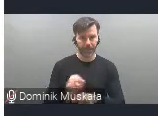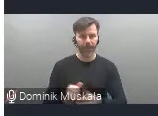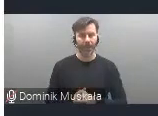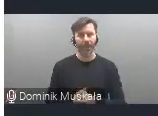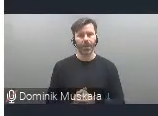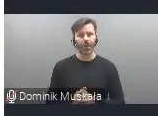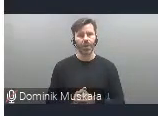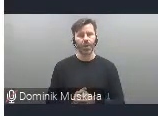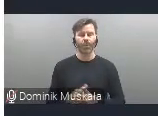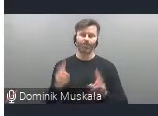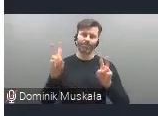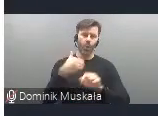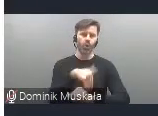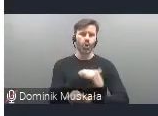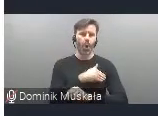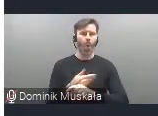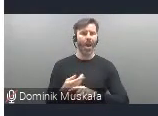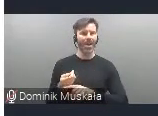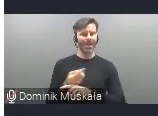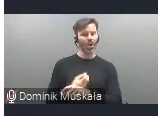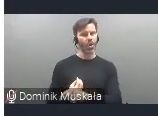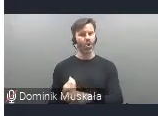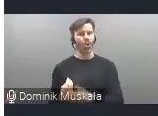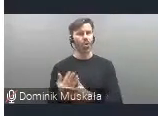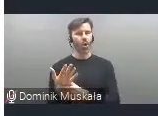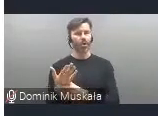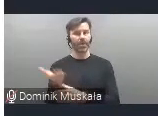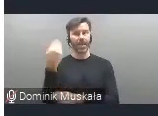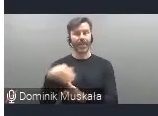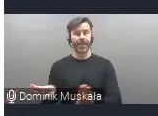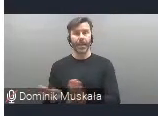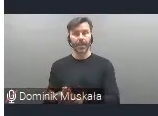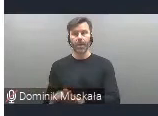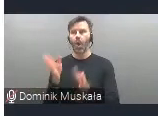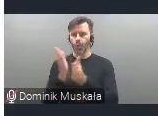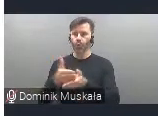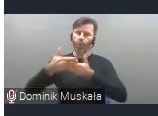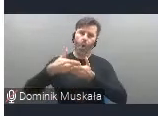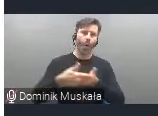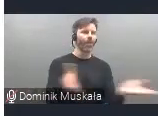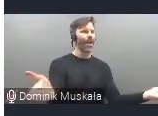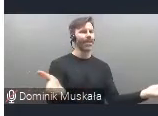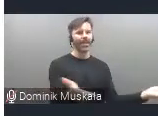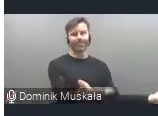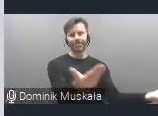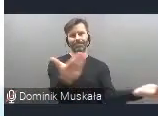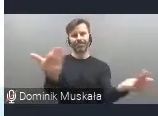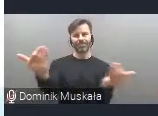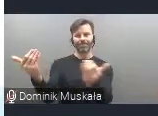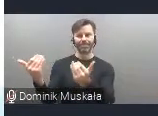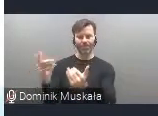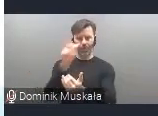roślin, która działała, była terenem zamkniętym, została otwarta i stała się miejscem